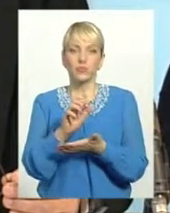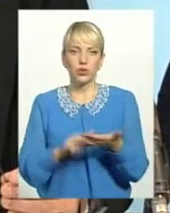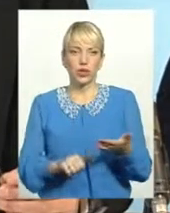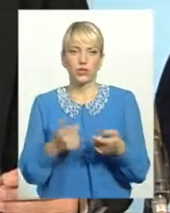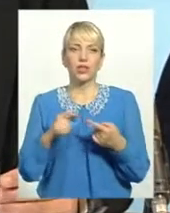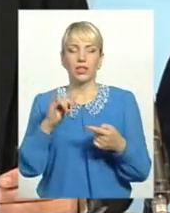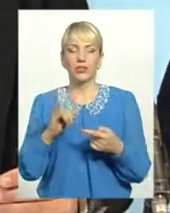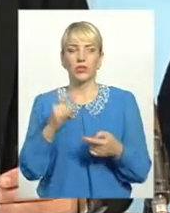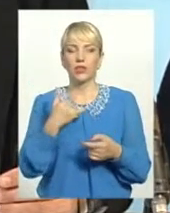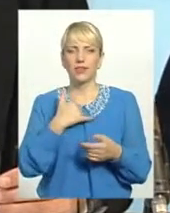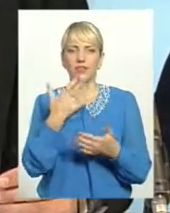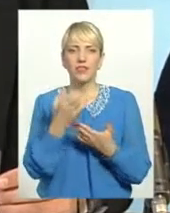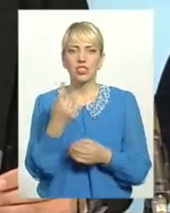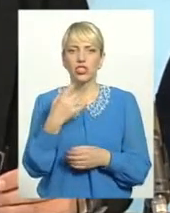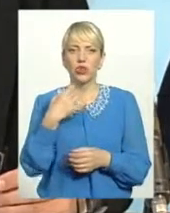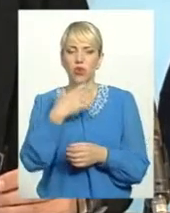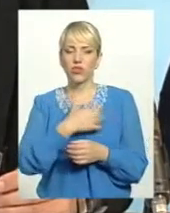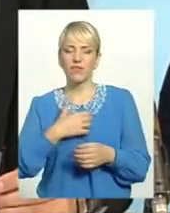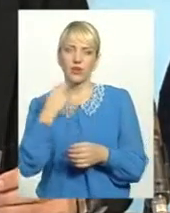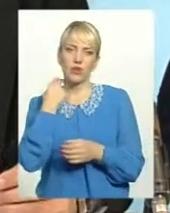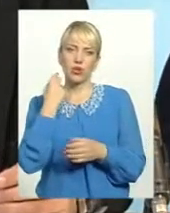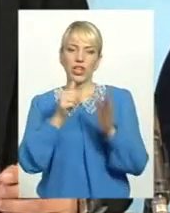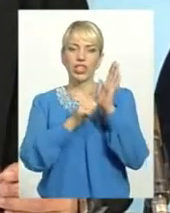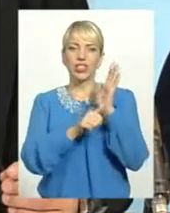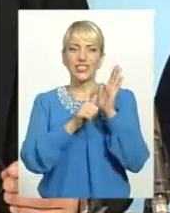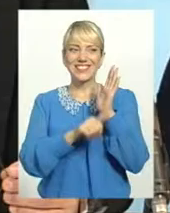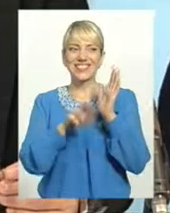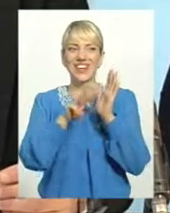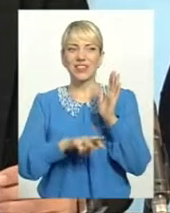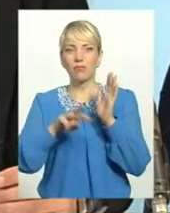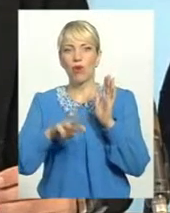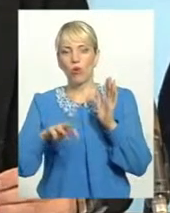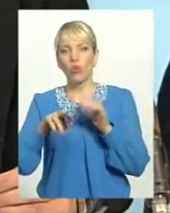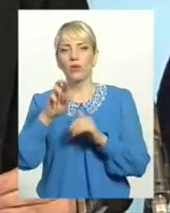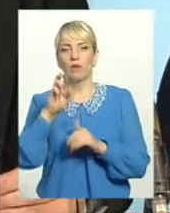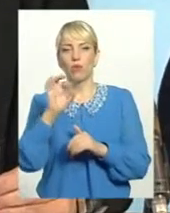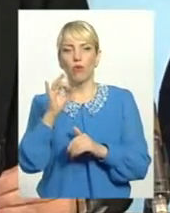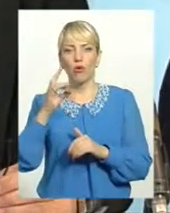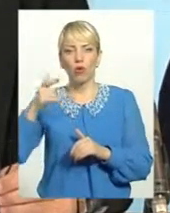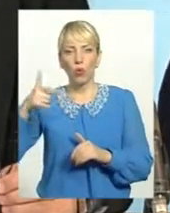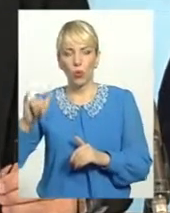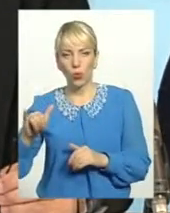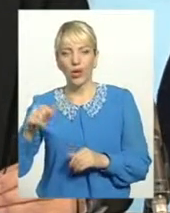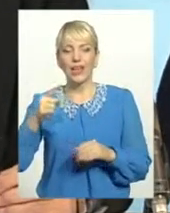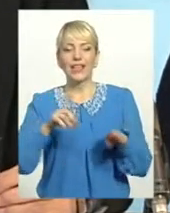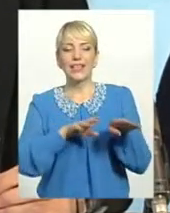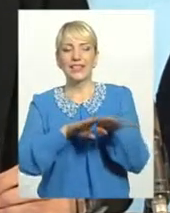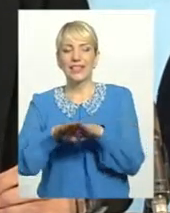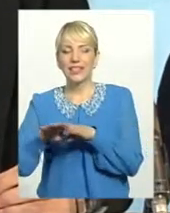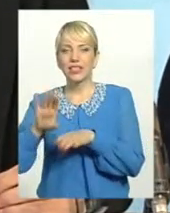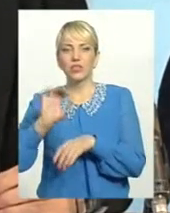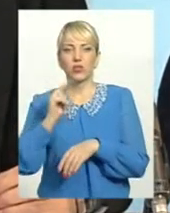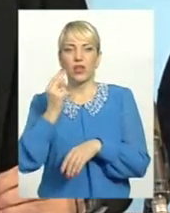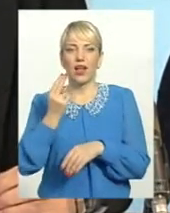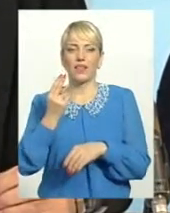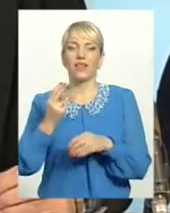такий важливий борг. У нас є ще 60 мільйонів боргу єдиного соціального внеску, який у нас сформувався